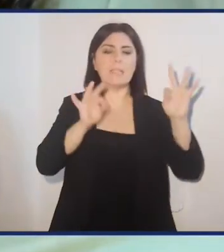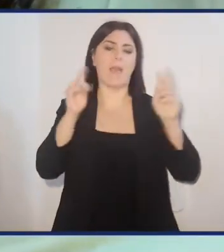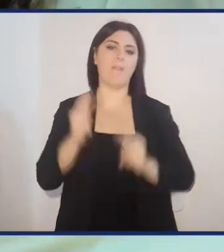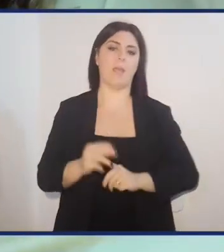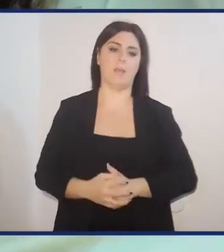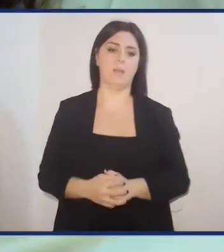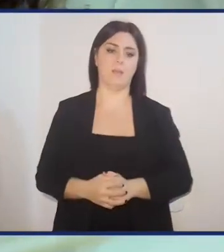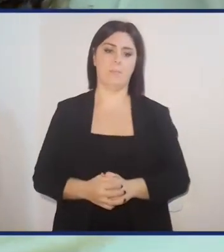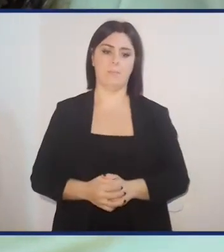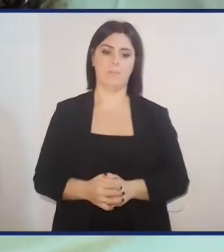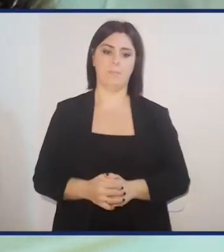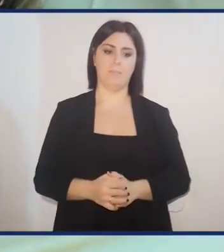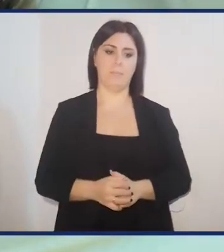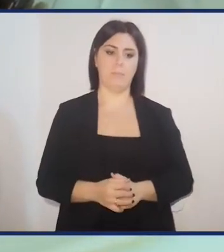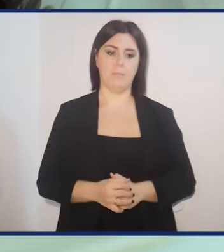propria.